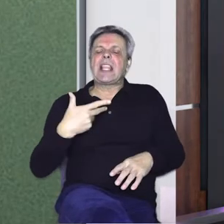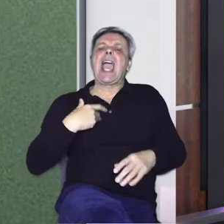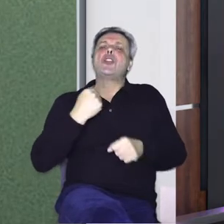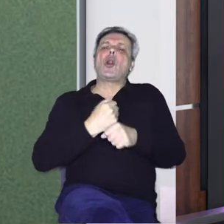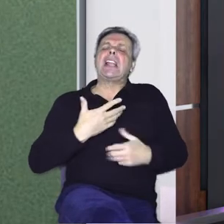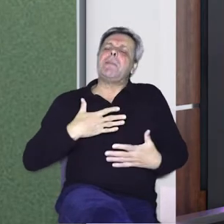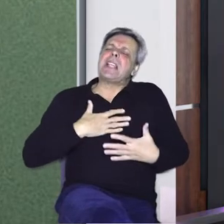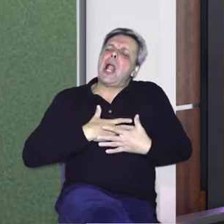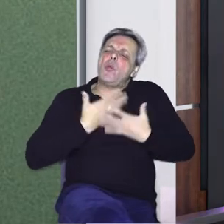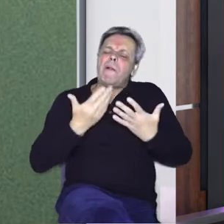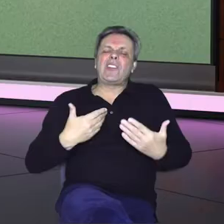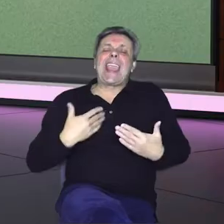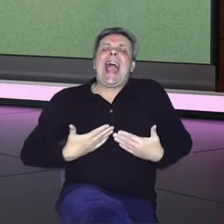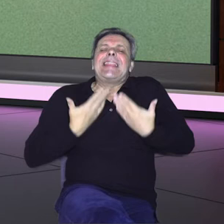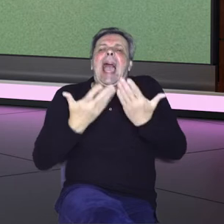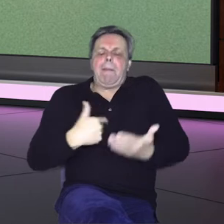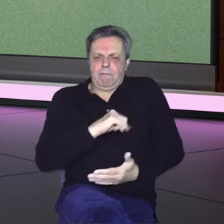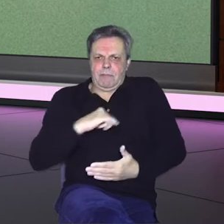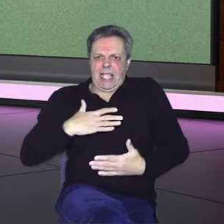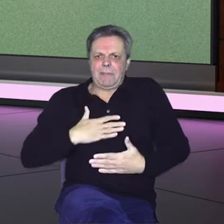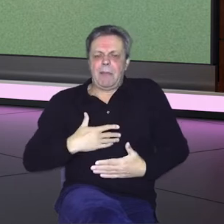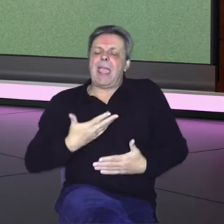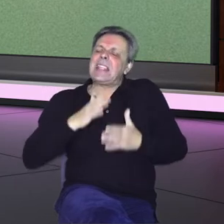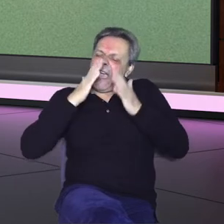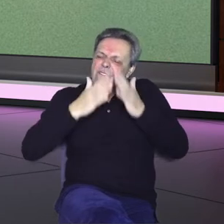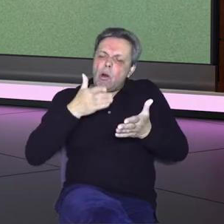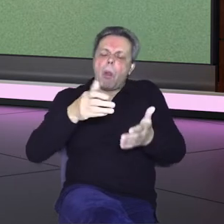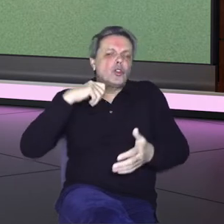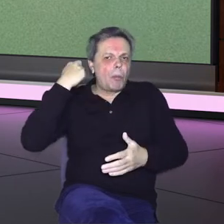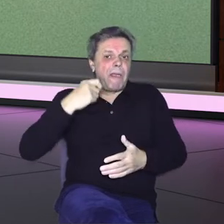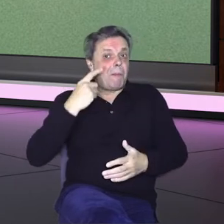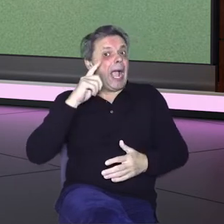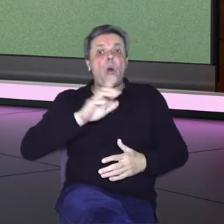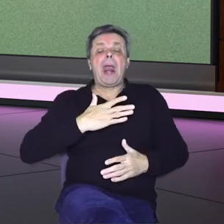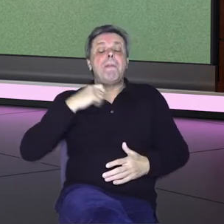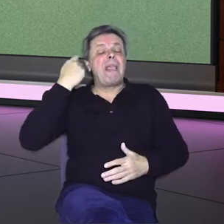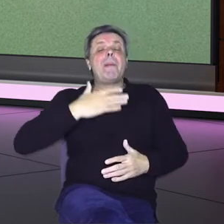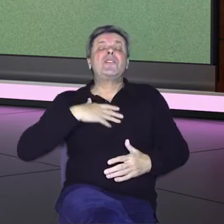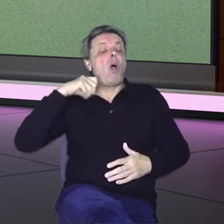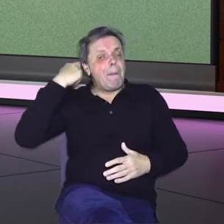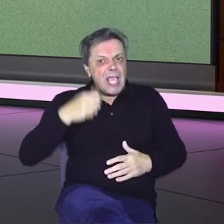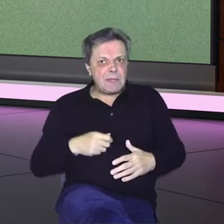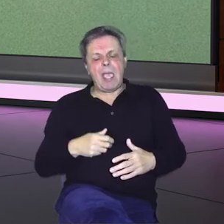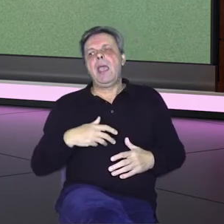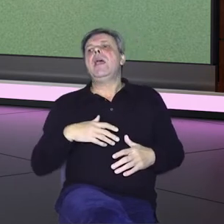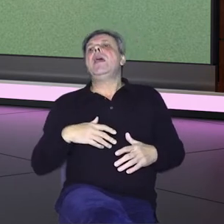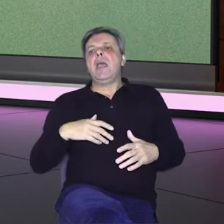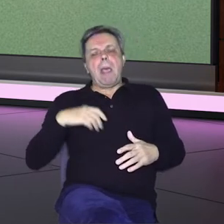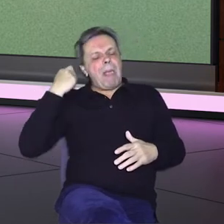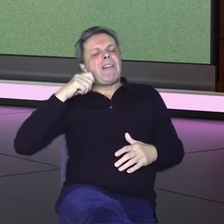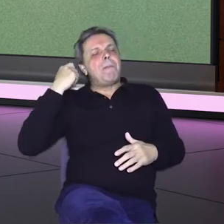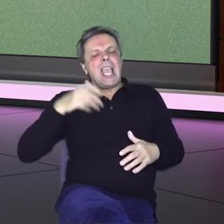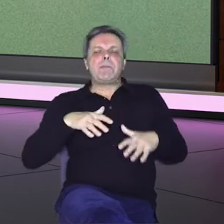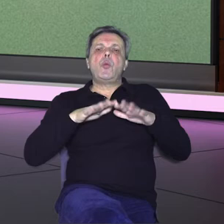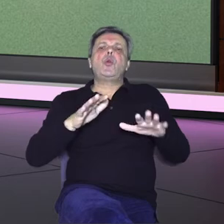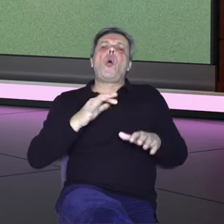radim sa ljubavlju, da se dajem i da vjerujem u ono što pijevam. Dakle, ako ne pijevam svoje pjesme, onda pijevam pjesme ljudi koje cijenim i